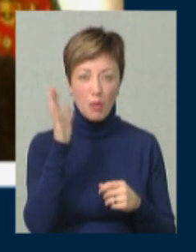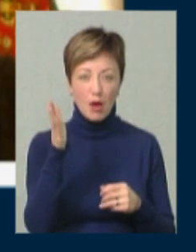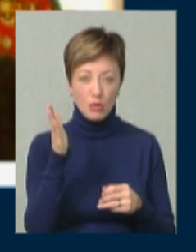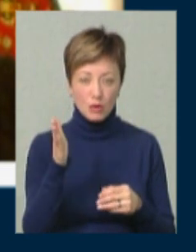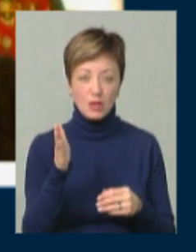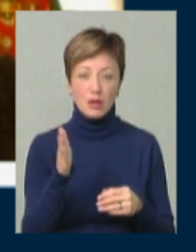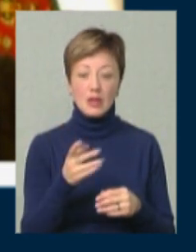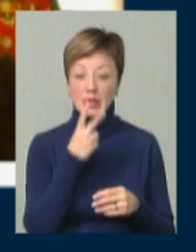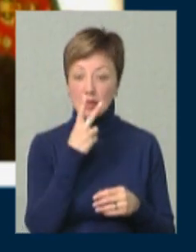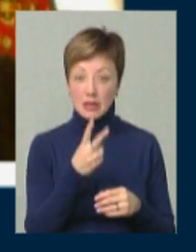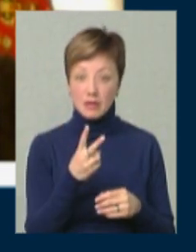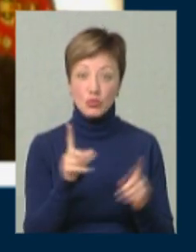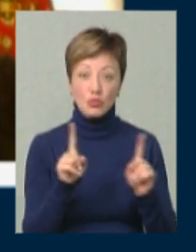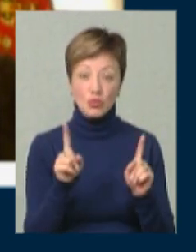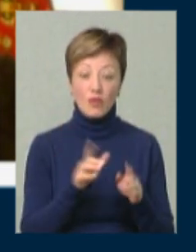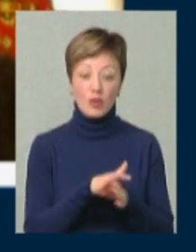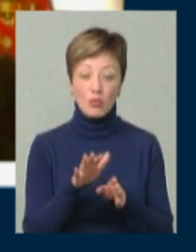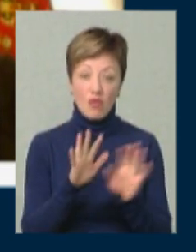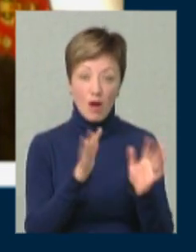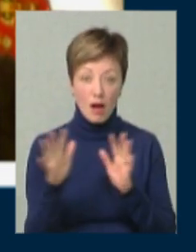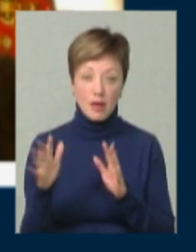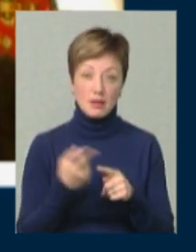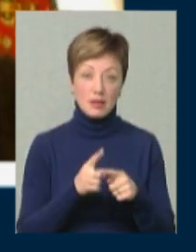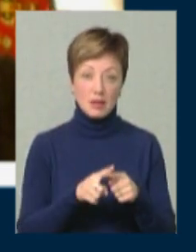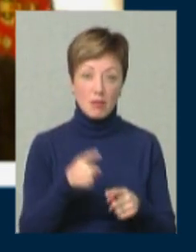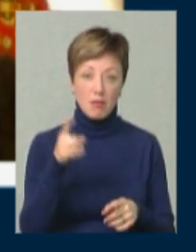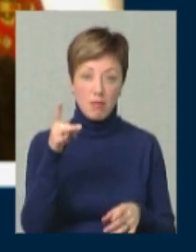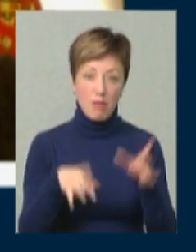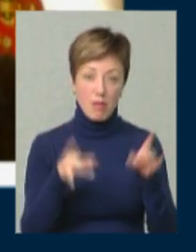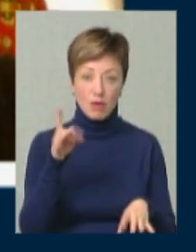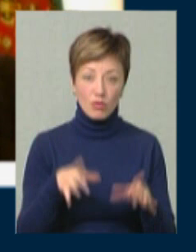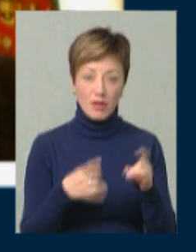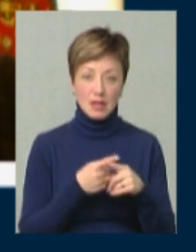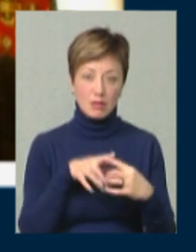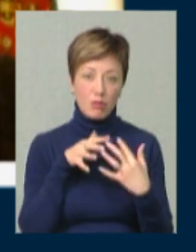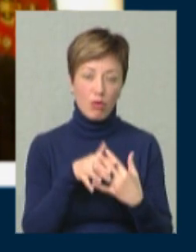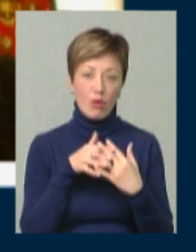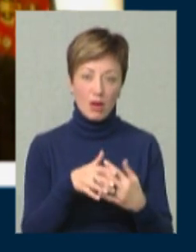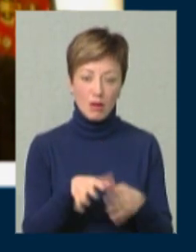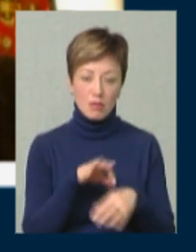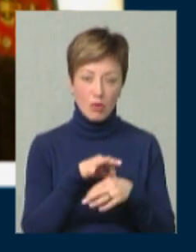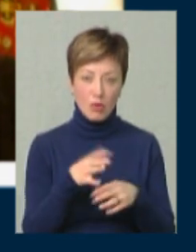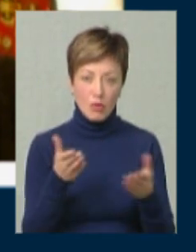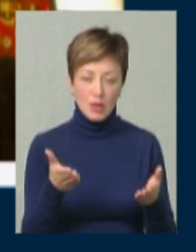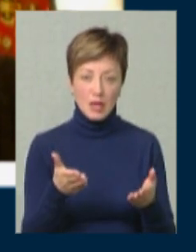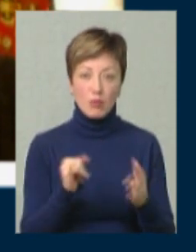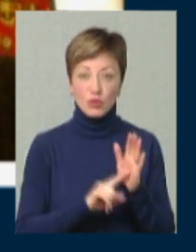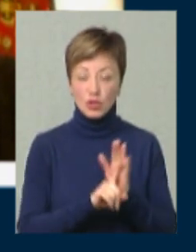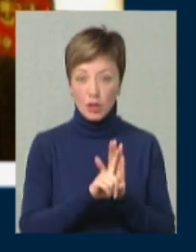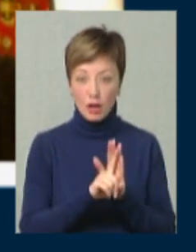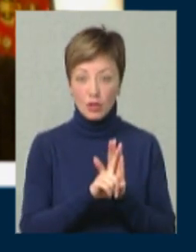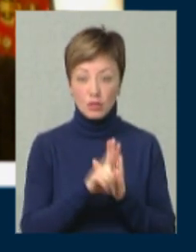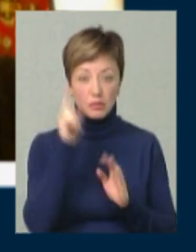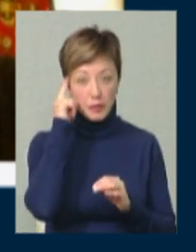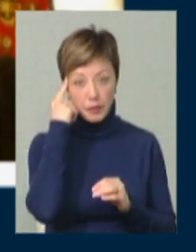майбутнє, вони дивляться на те, що відбувається, на ці бомбардування, на ці бої, які проходять, і починають